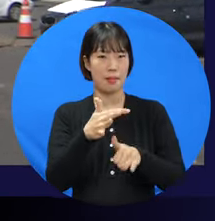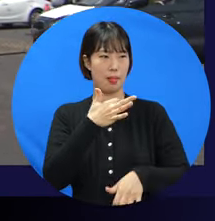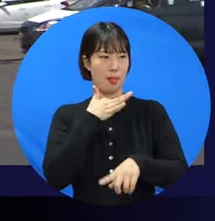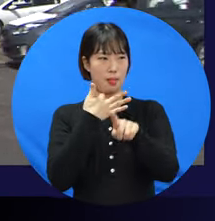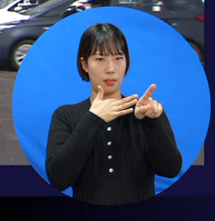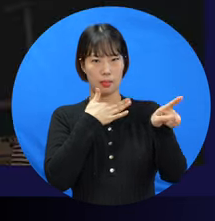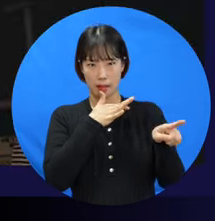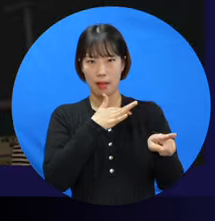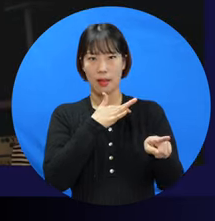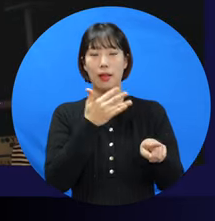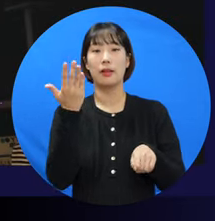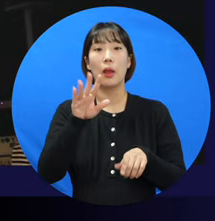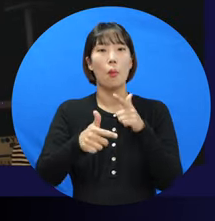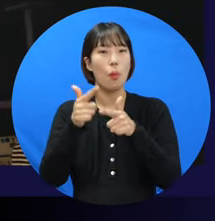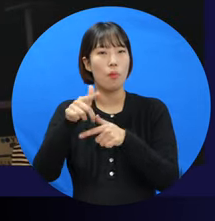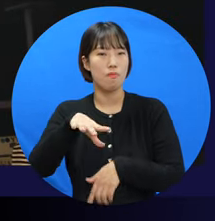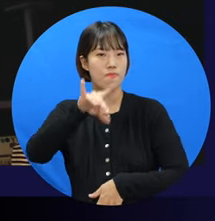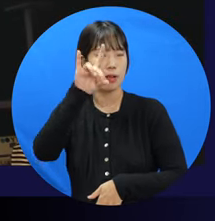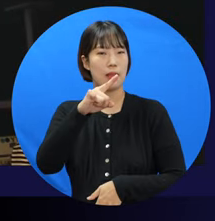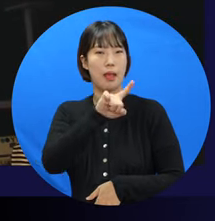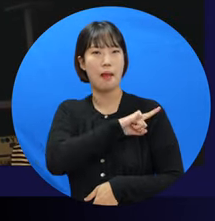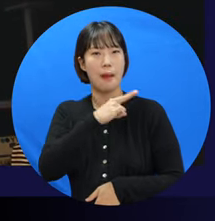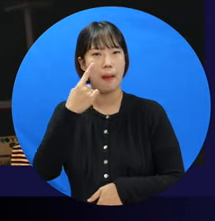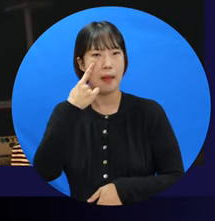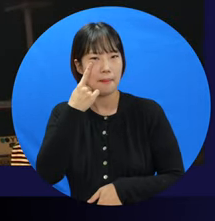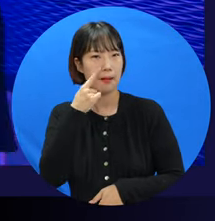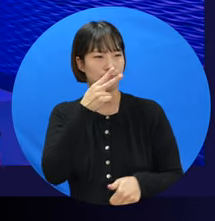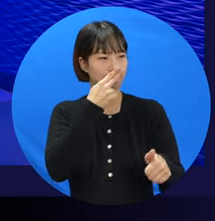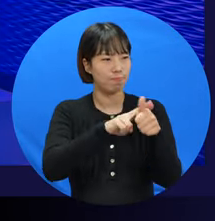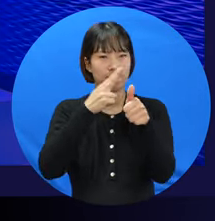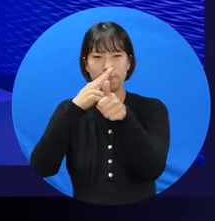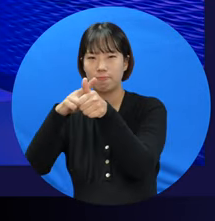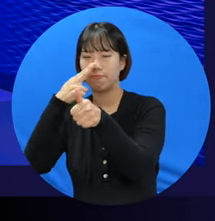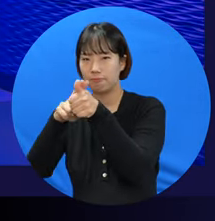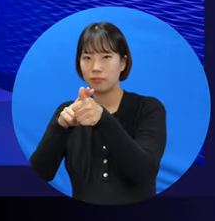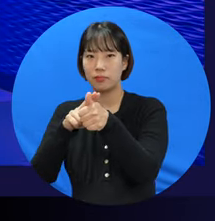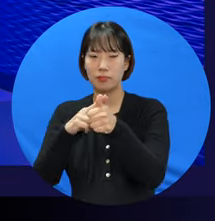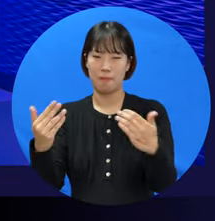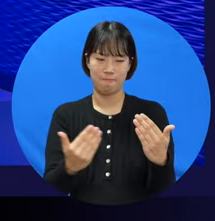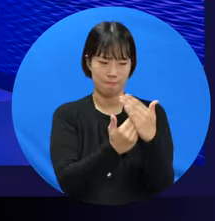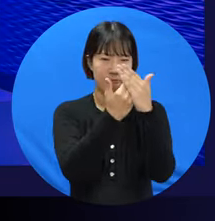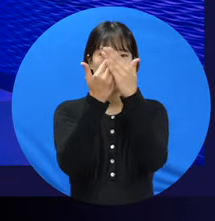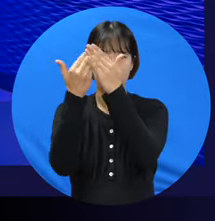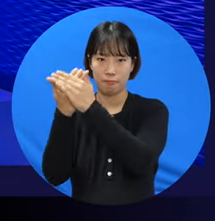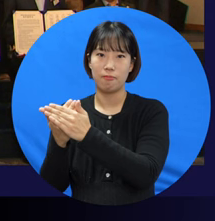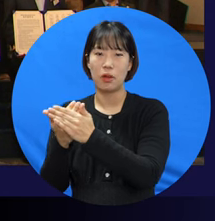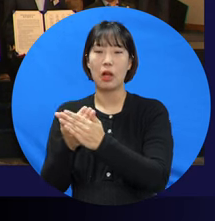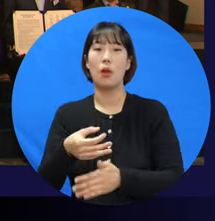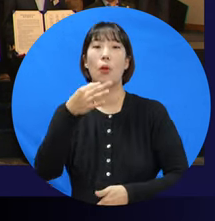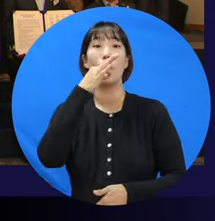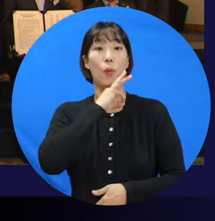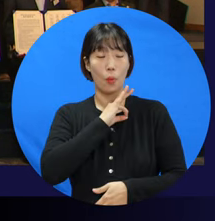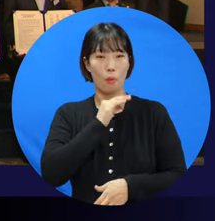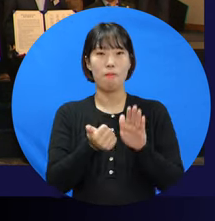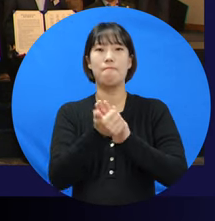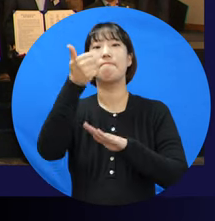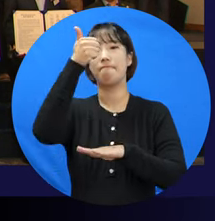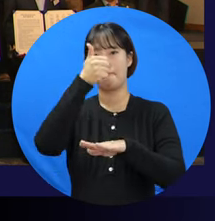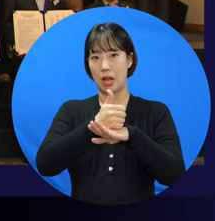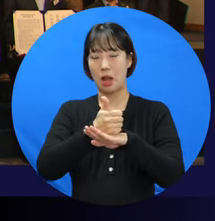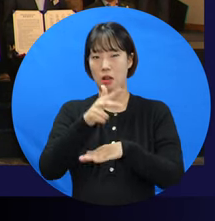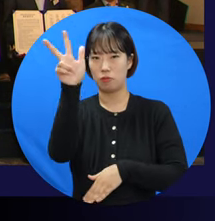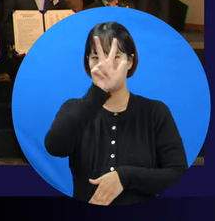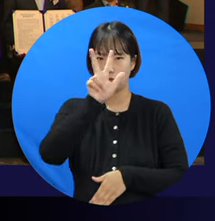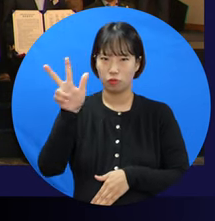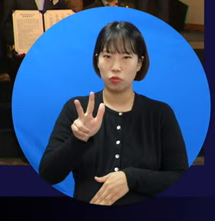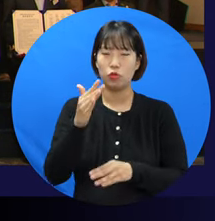않는 길을 가장 먼저 개척해왔으며 개척해온 그 미지의 영역들은 어느덧 목포라는 경계를 넘어